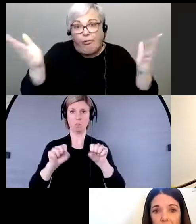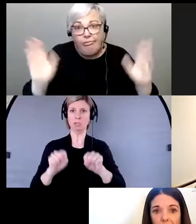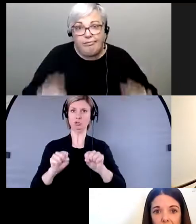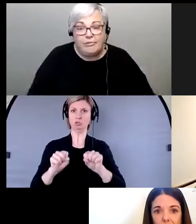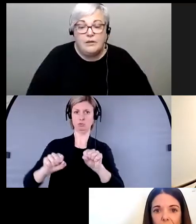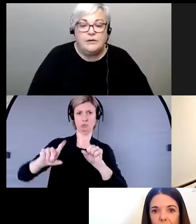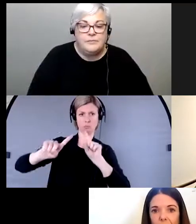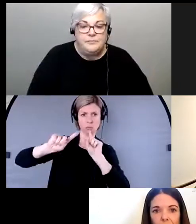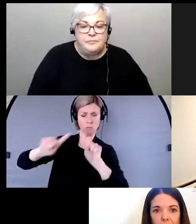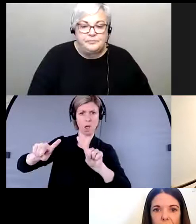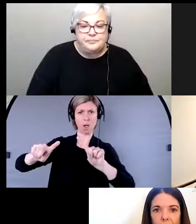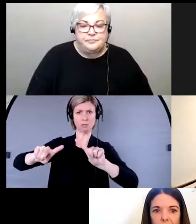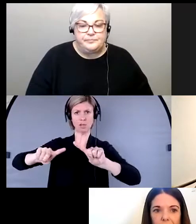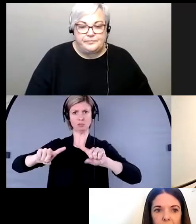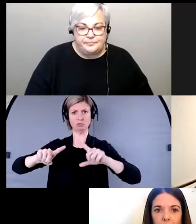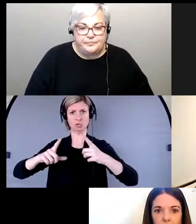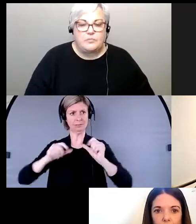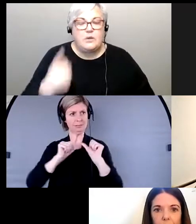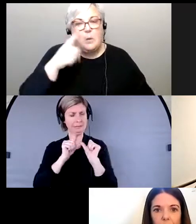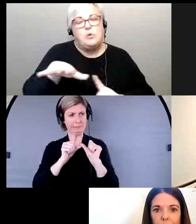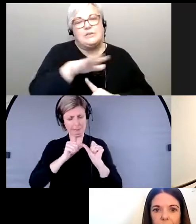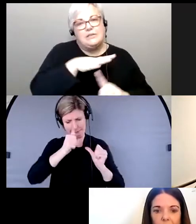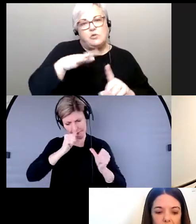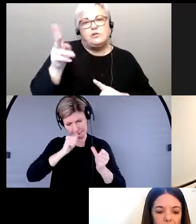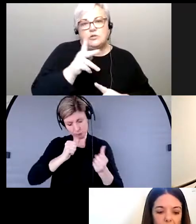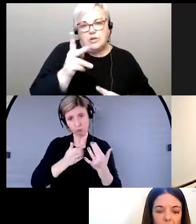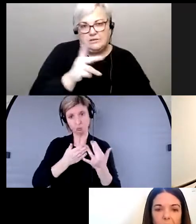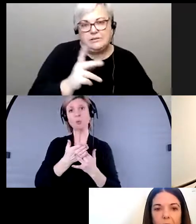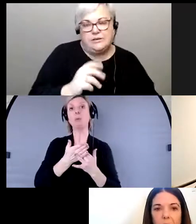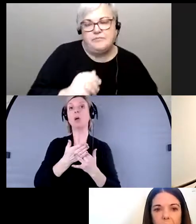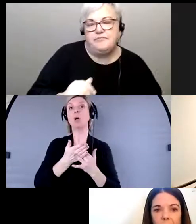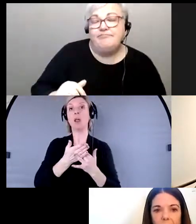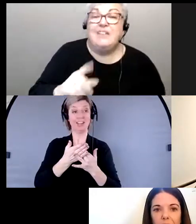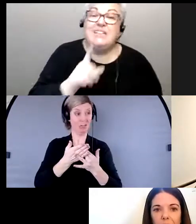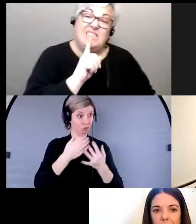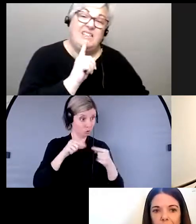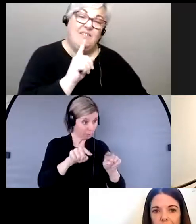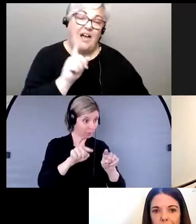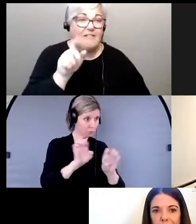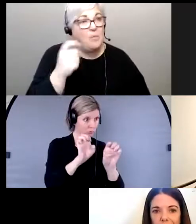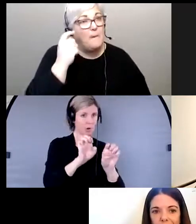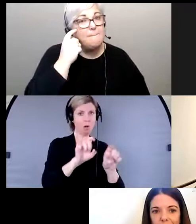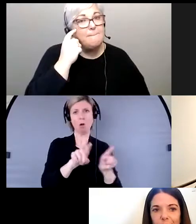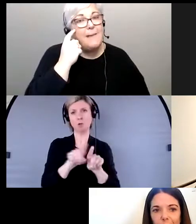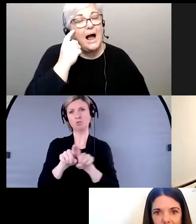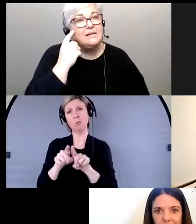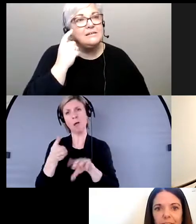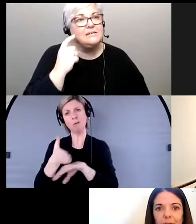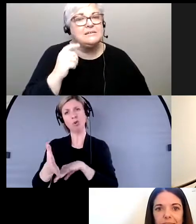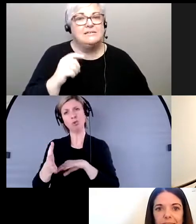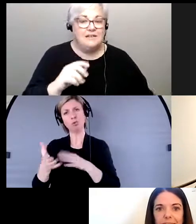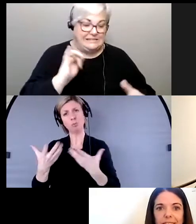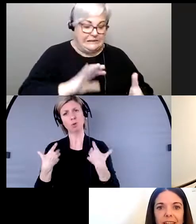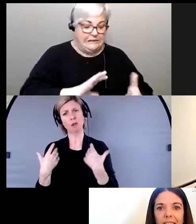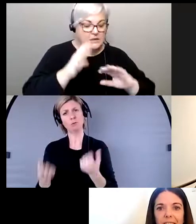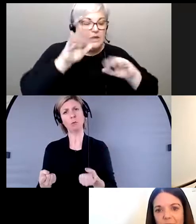situations d'urgence. Et oui, je pense que c'est vrai qu'il faut certainement penser à ce qui vient après la crise, mais